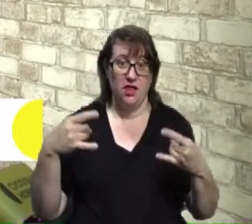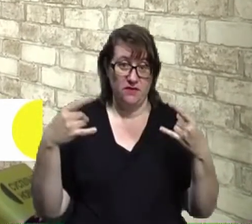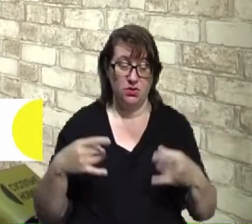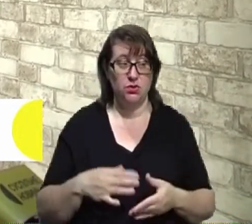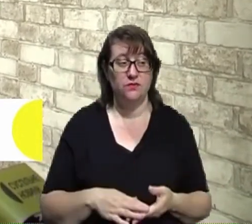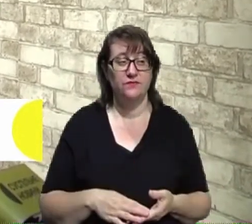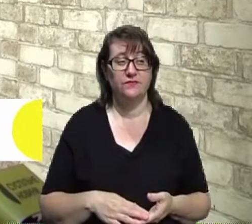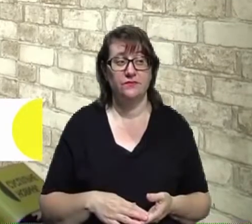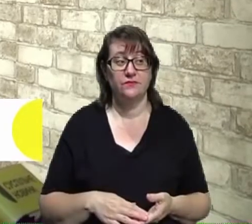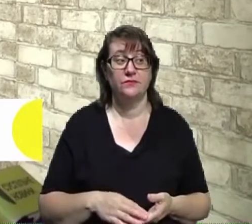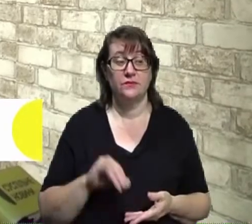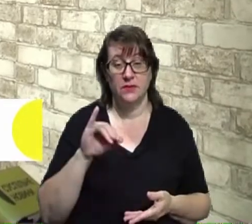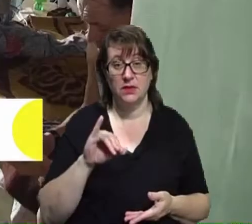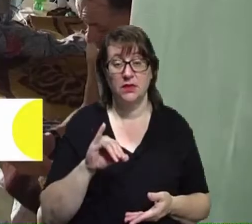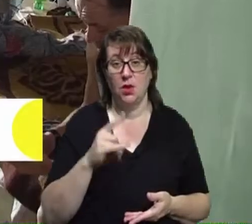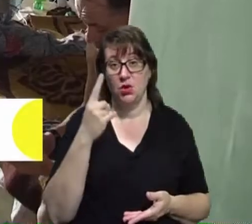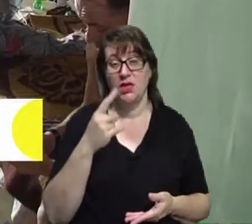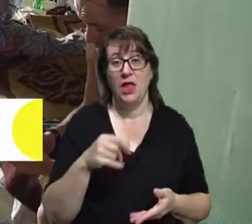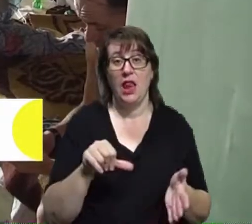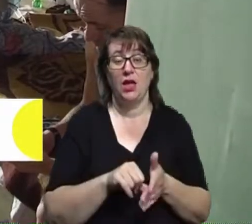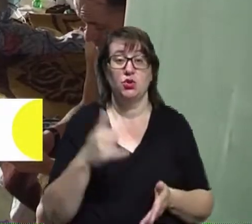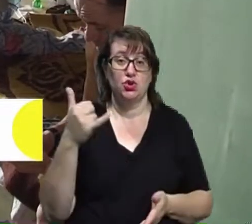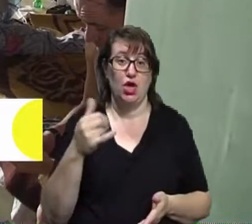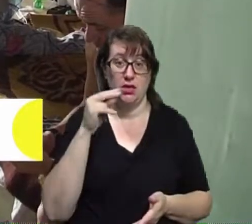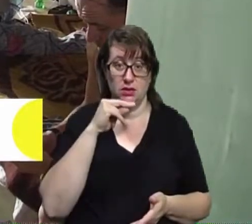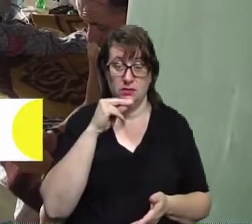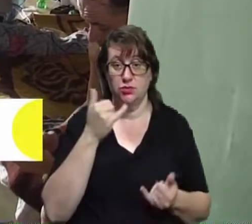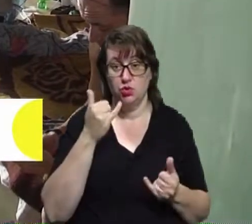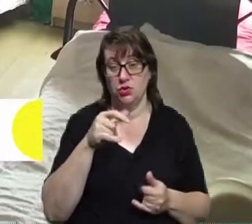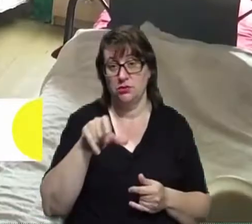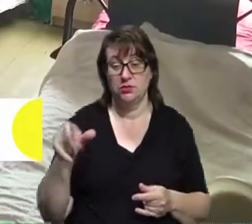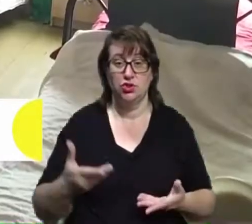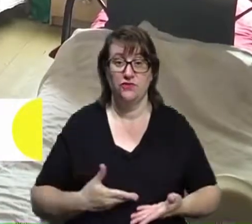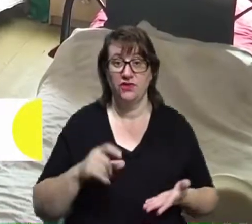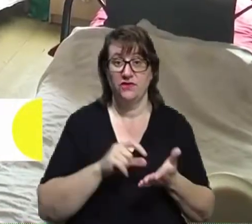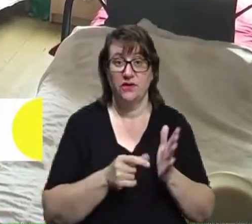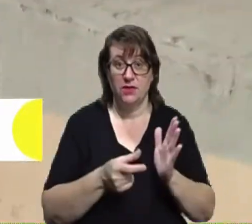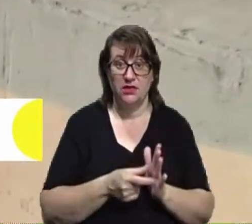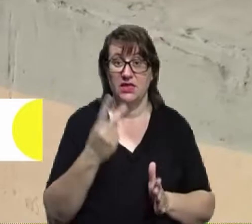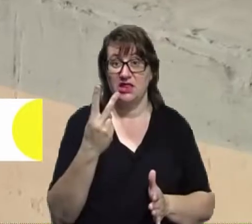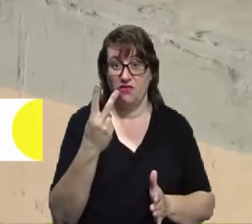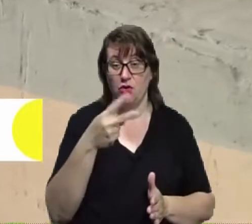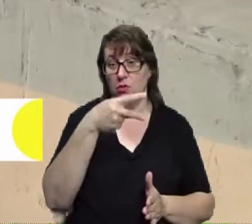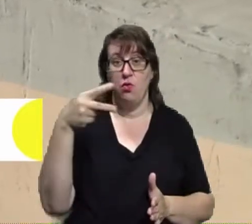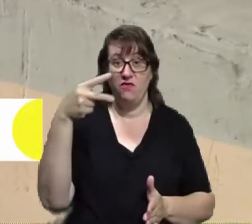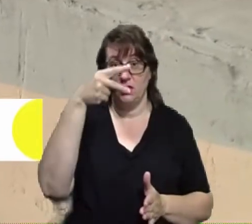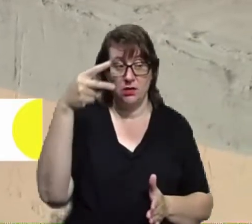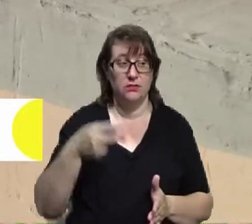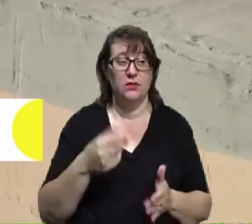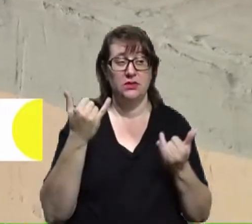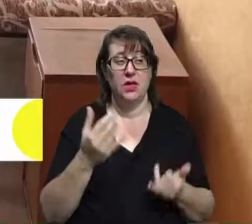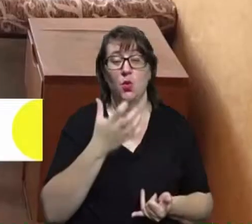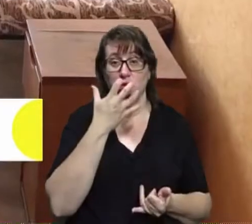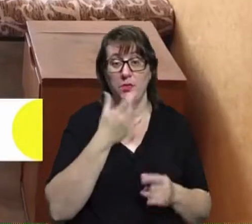один електрочайник. Сьогодні підопічні закладу живуть у кімнатах на двох поверхах. Нині утеплюють ці